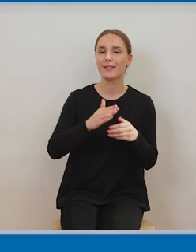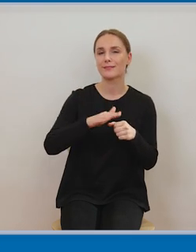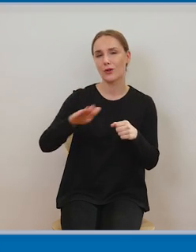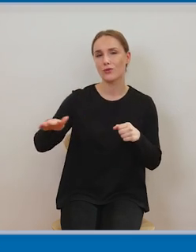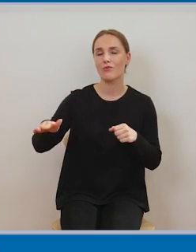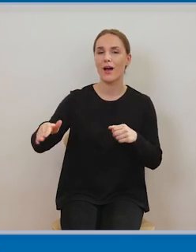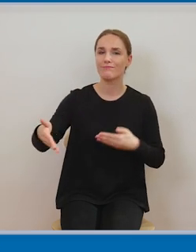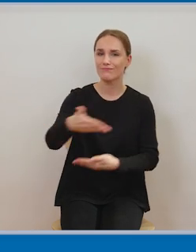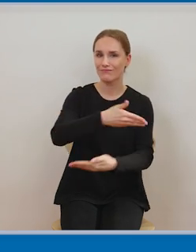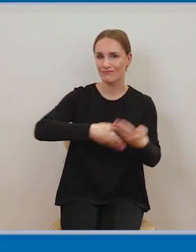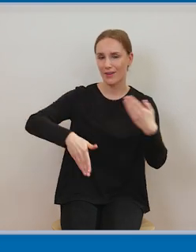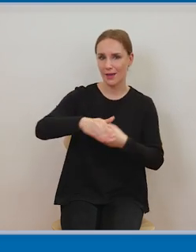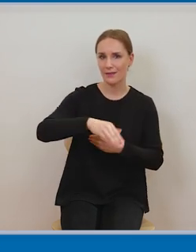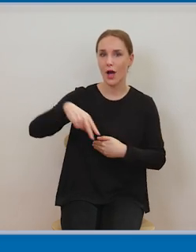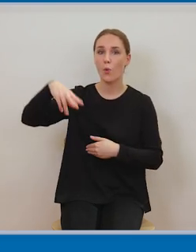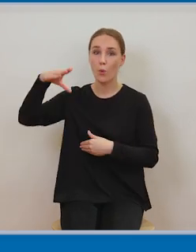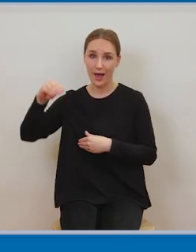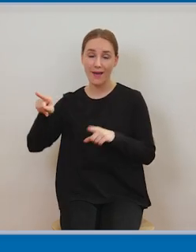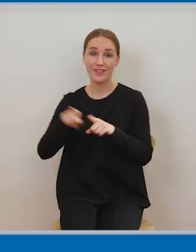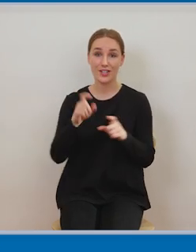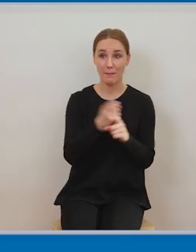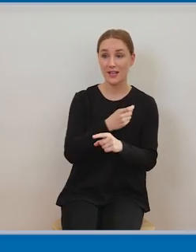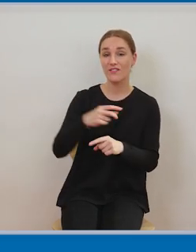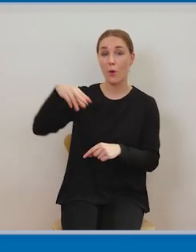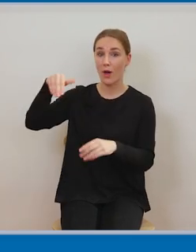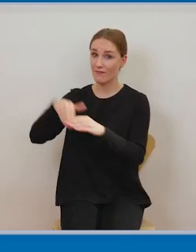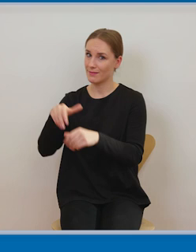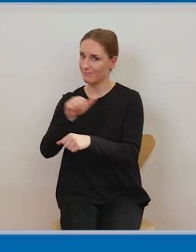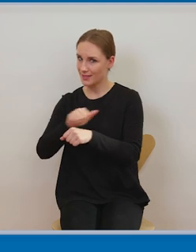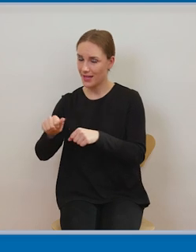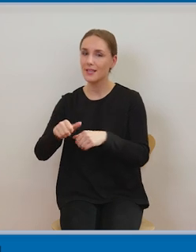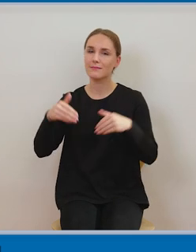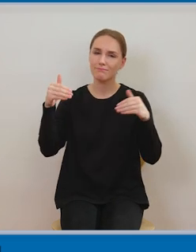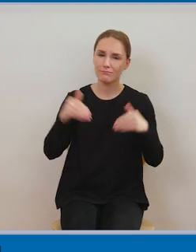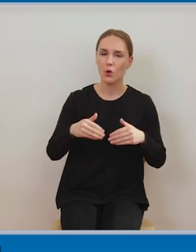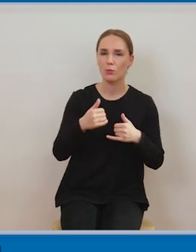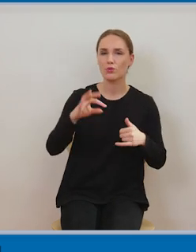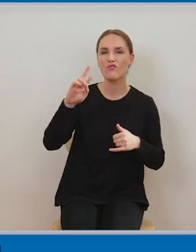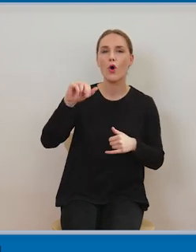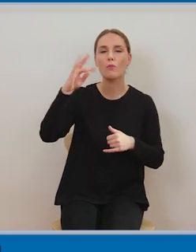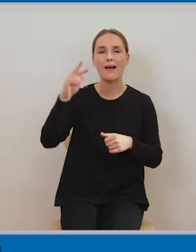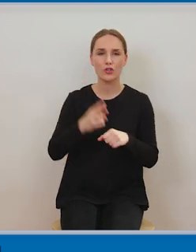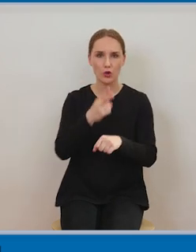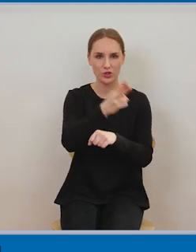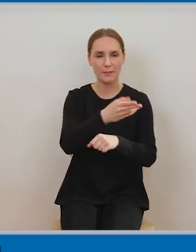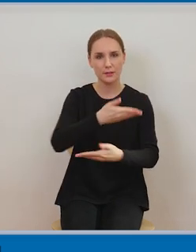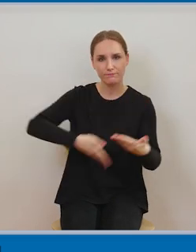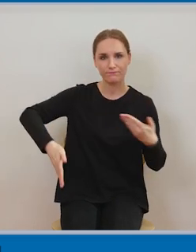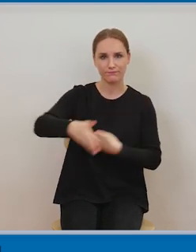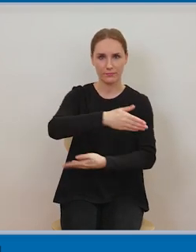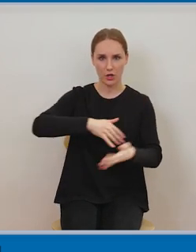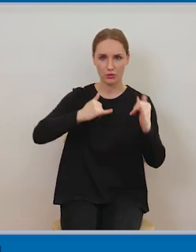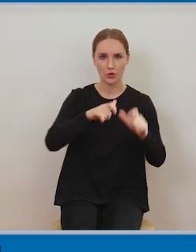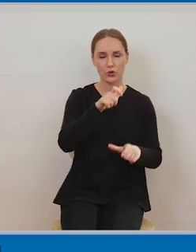korzyścią dla osób niewidomych. Więc proszę zobaczyć ustawodawcy krajowi, unijni, ale także organizacje